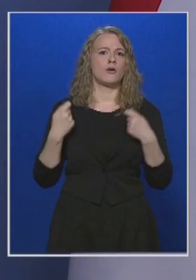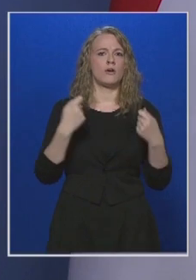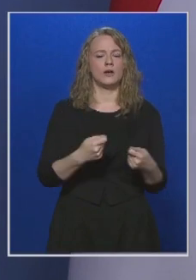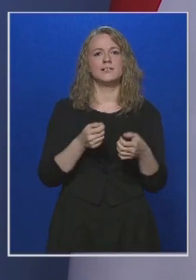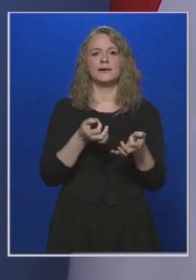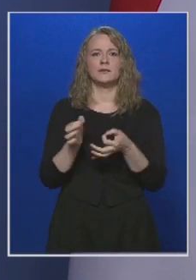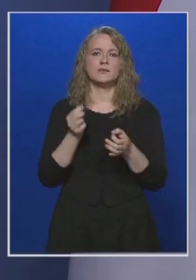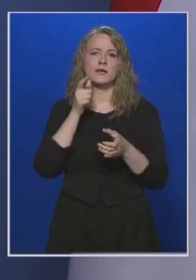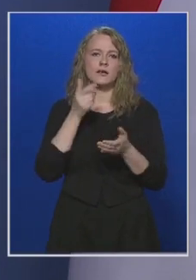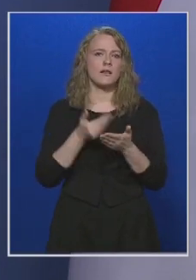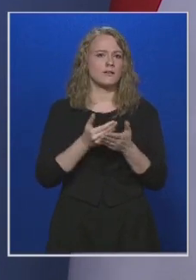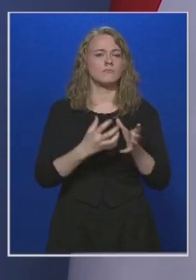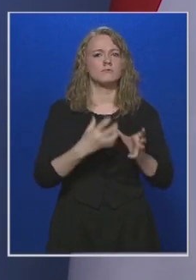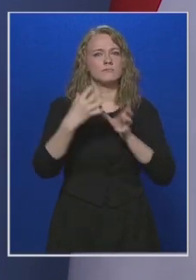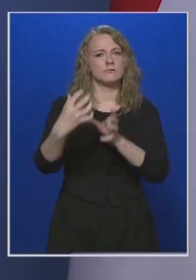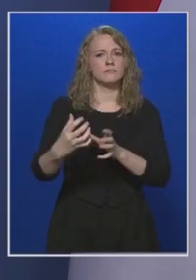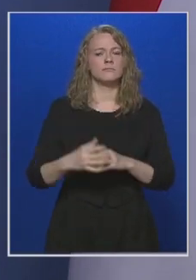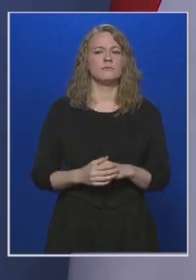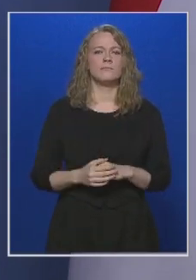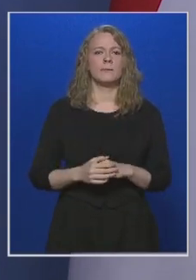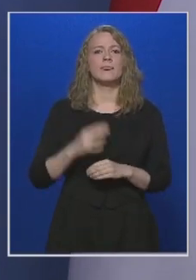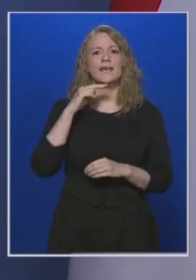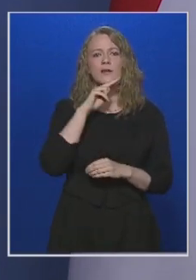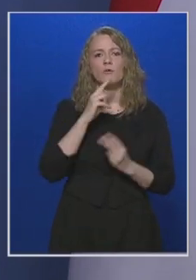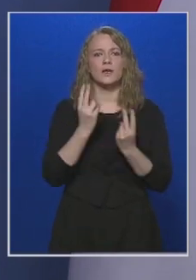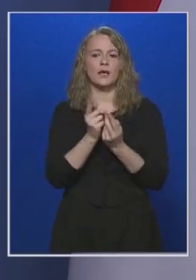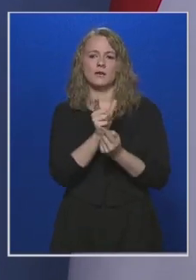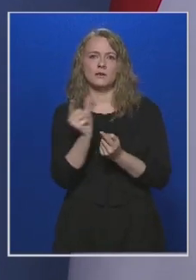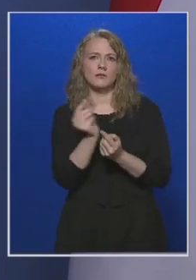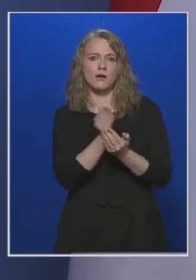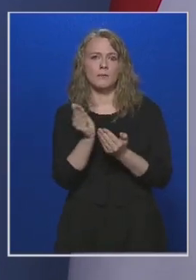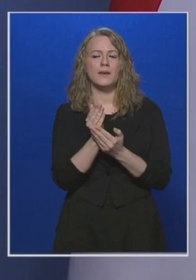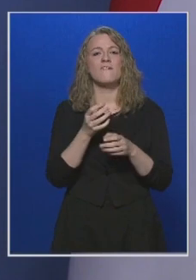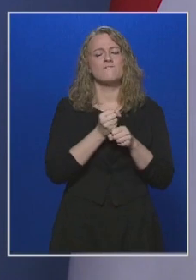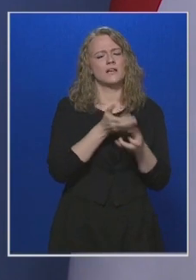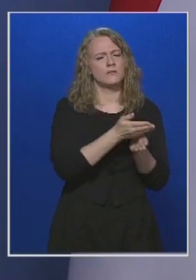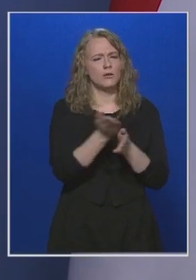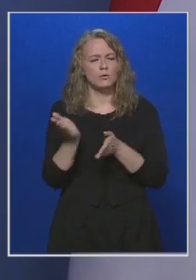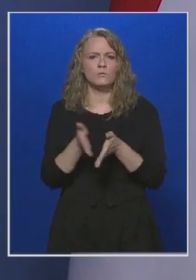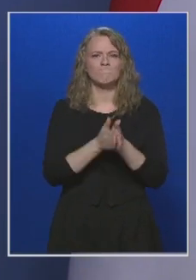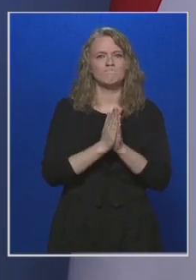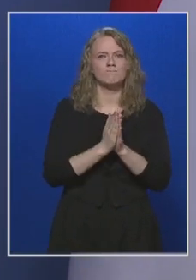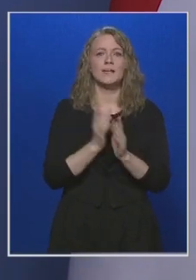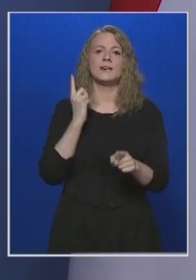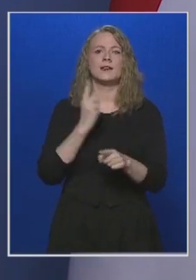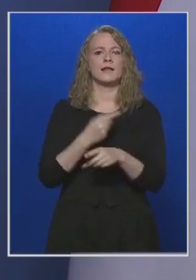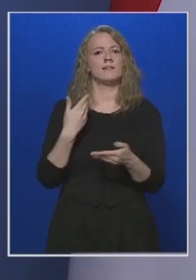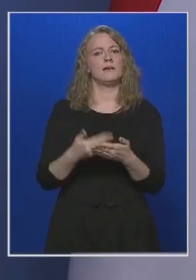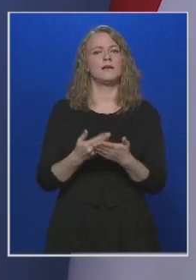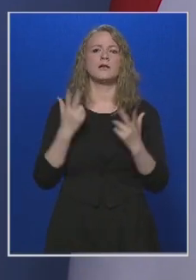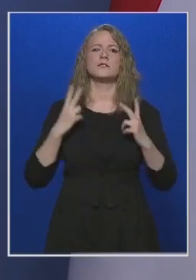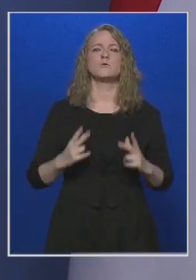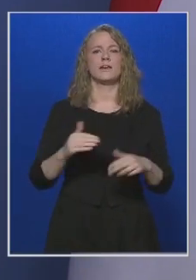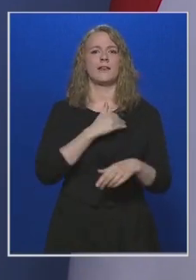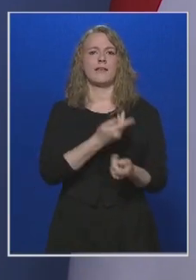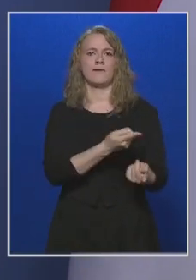intézkedések meghosszabbítására. De a hétfői és keddi napon a fenntartókat kérjük arra, hogy rendeljenek el szünetet